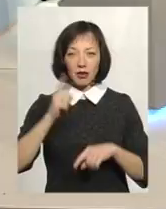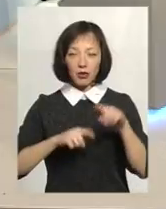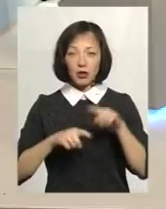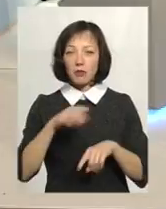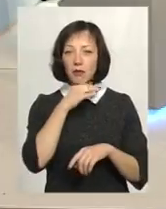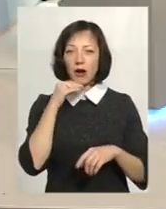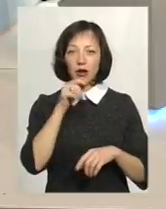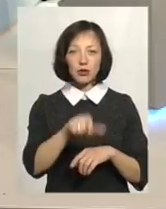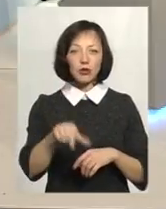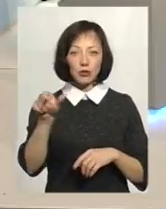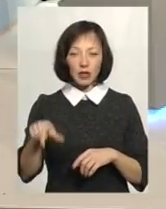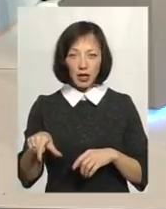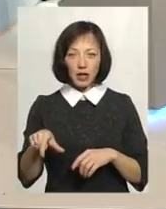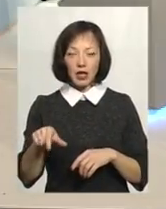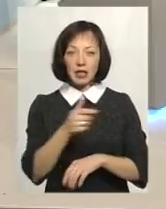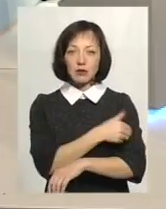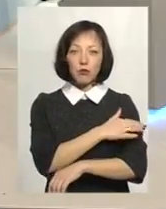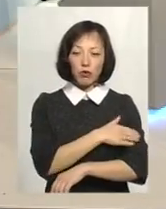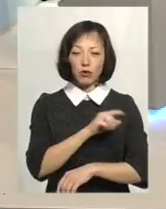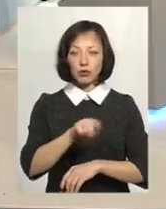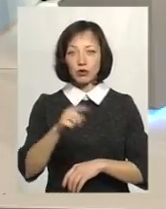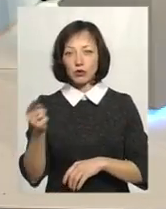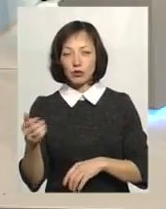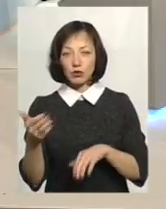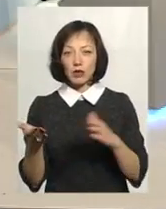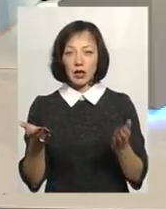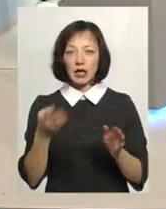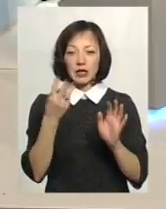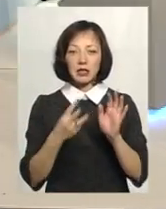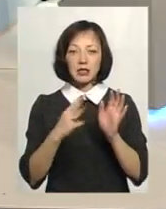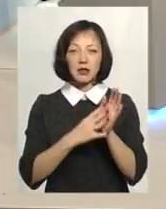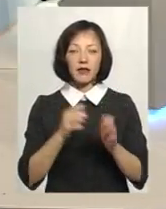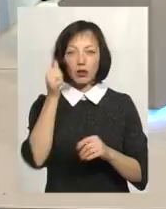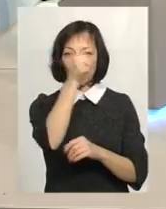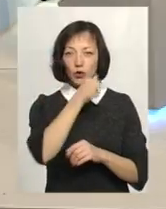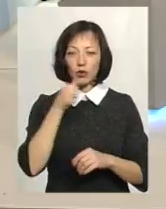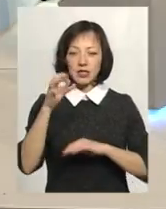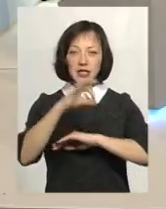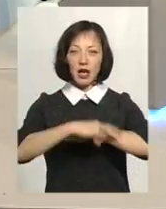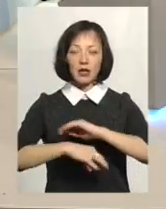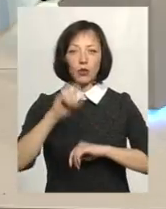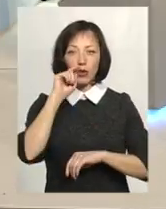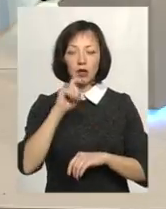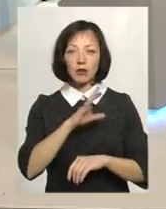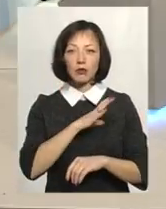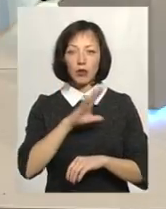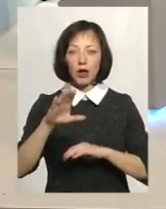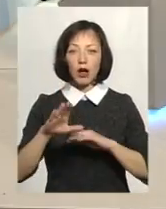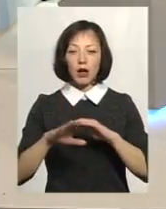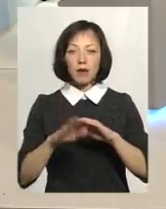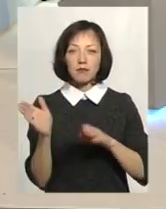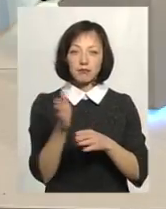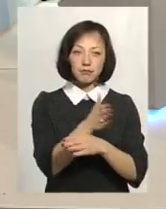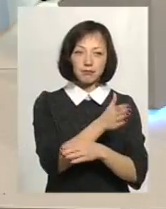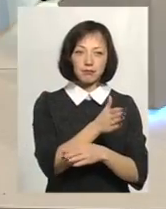і з польської, тої сторони, ви знаєте, до 39-го року західна так звана Україна була в тій